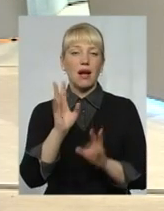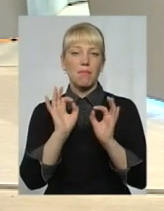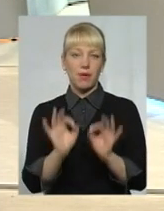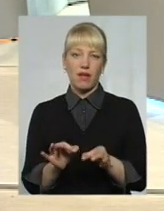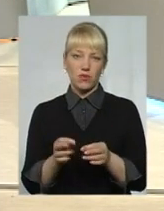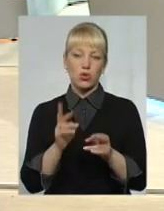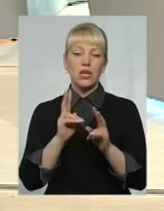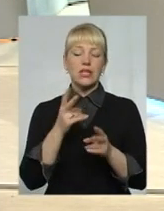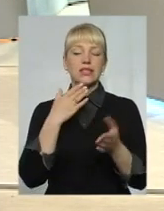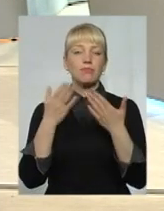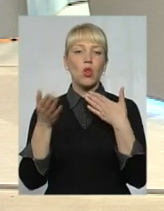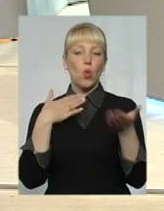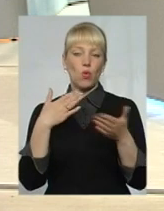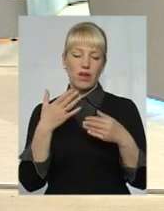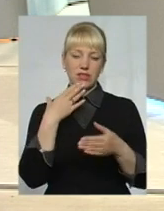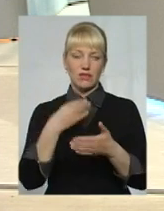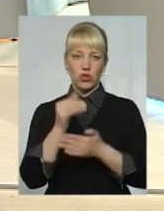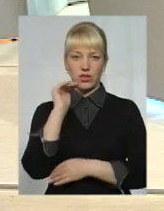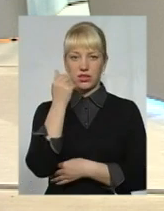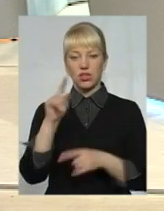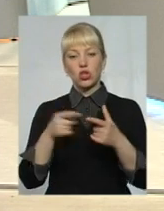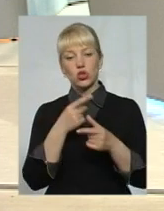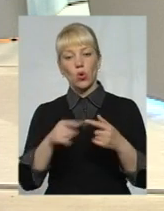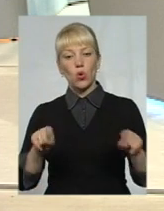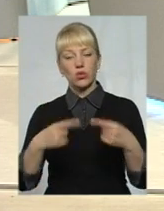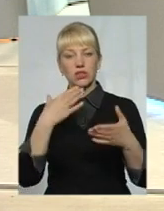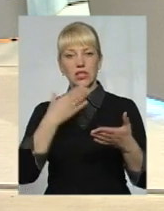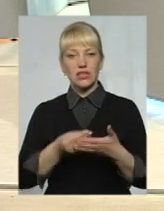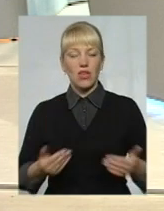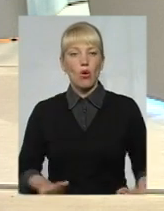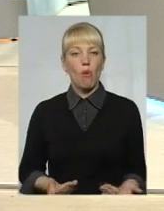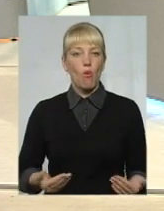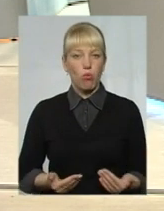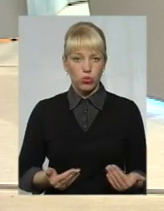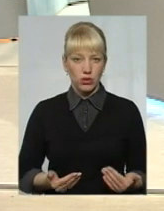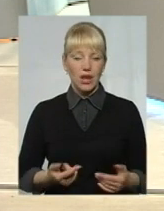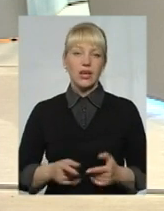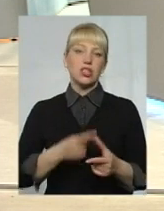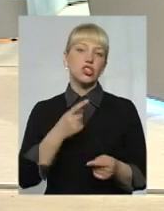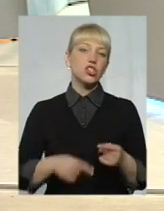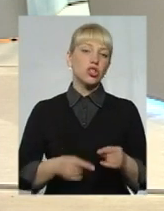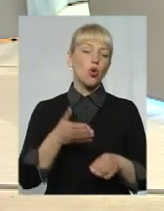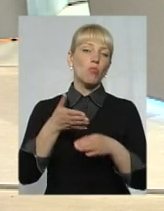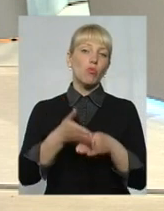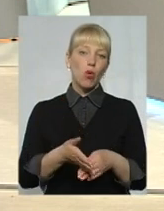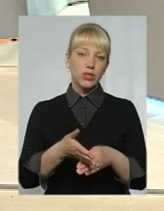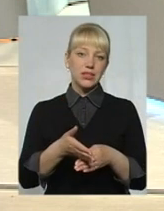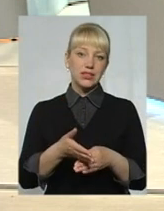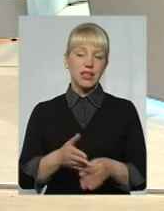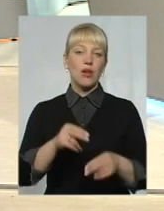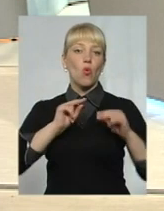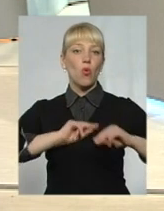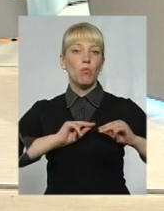спілкуватися зі своєю дитиною, чи організувати свій побут, чи допомогти в